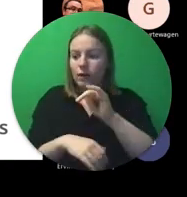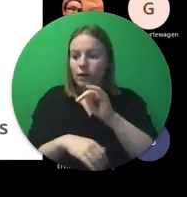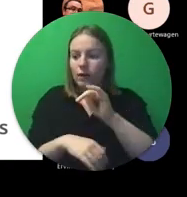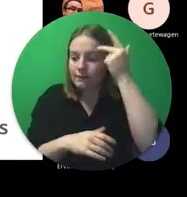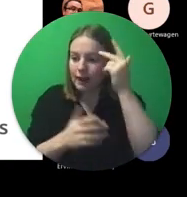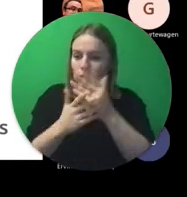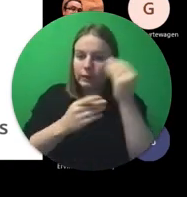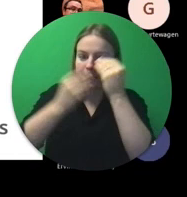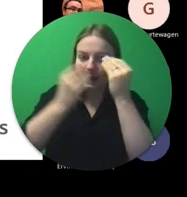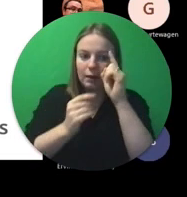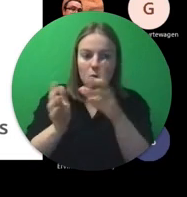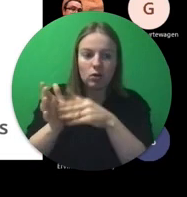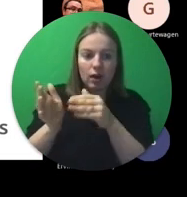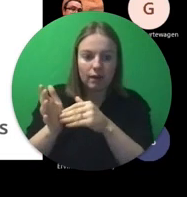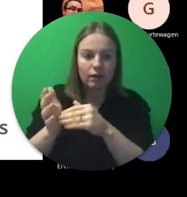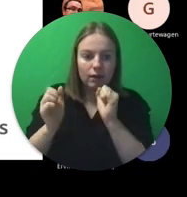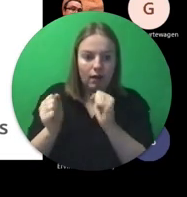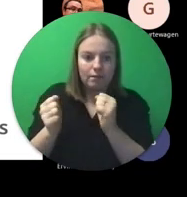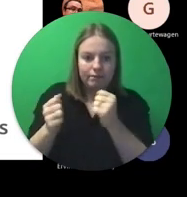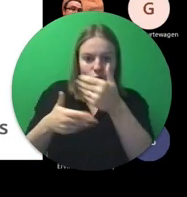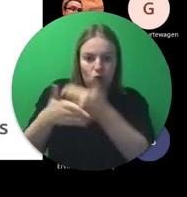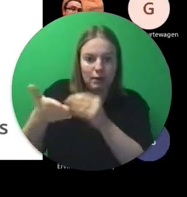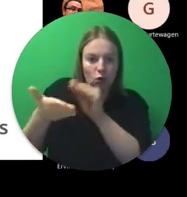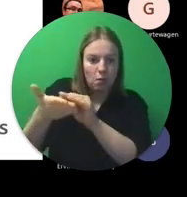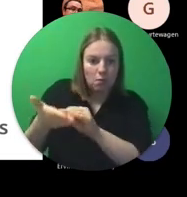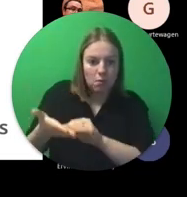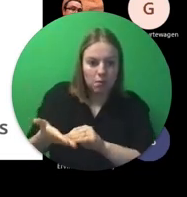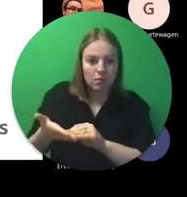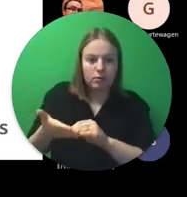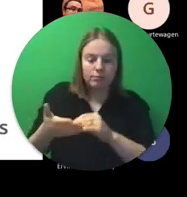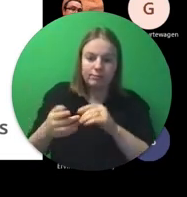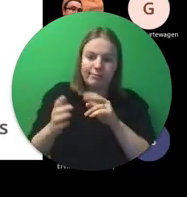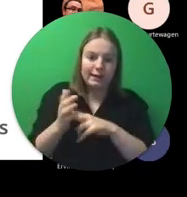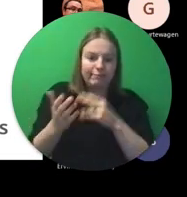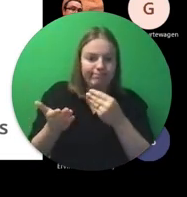ervaringen te gaan documenteren en valideren.